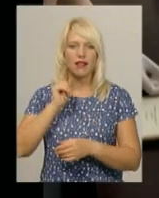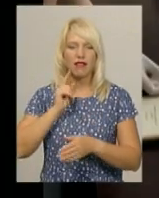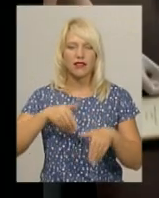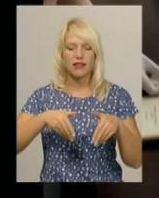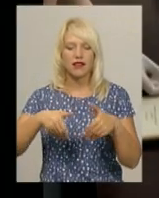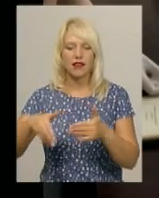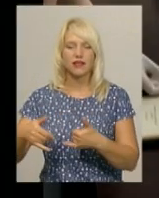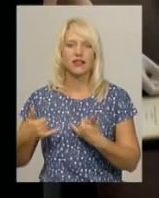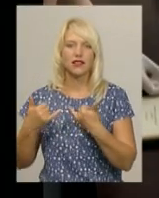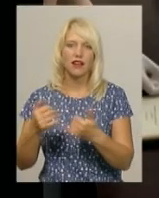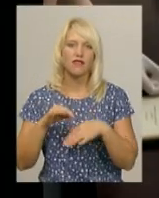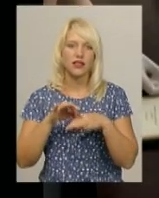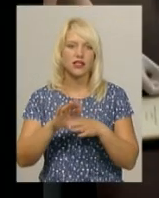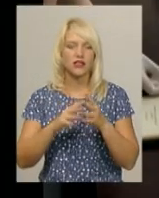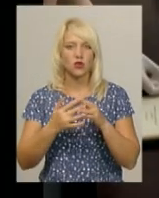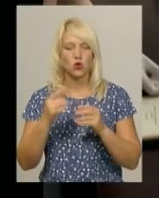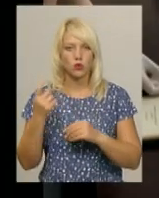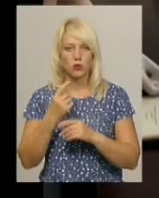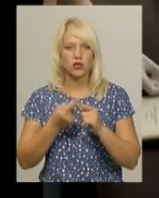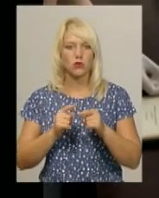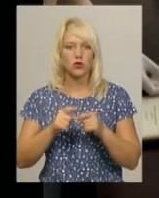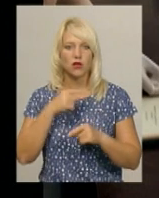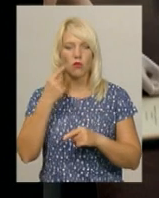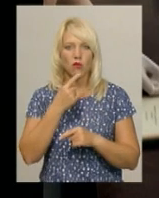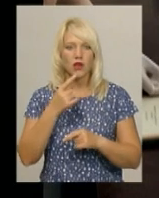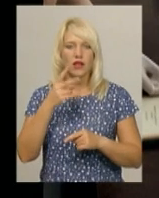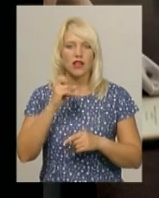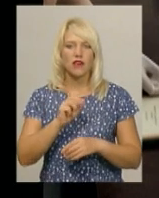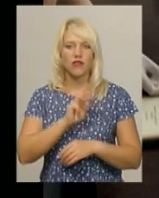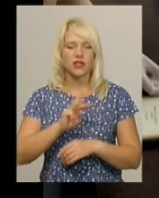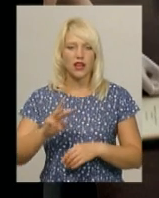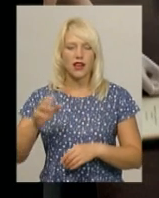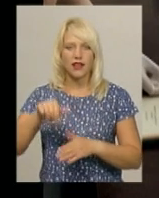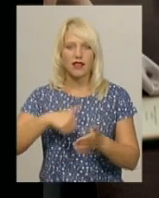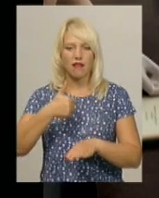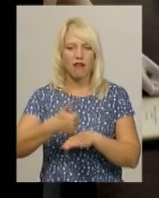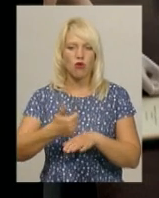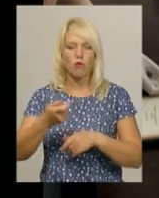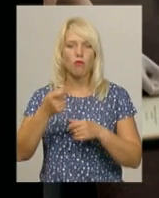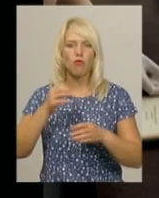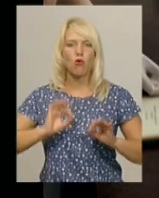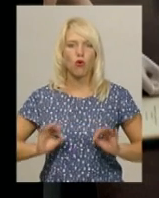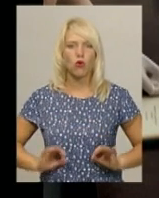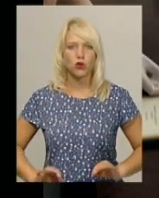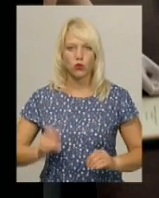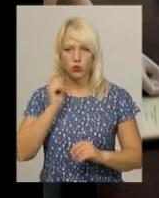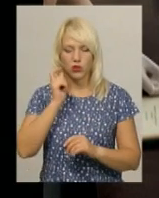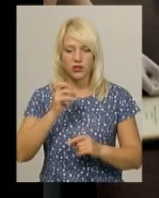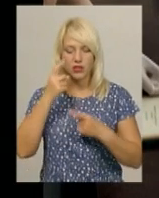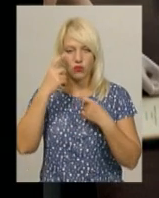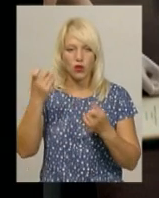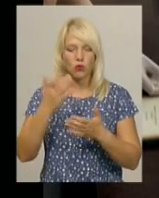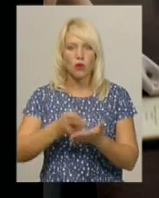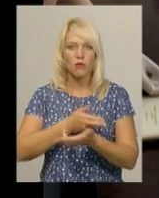для ведення сільського господарства. Про це йдеться на офіційному сайті Генпрокуратури України. За інформацією, яку нам підтвердили